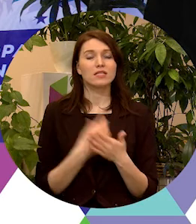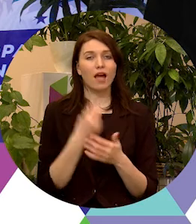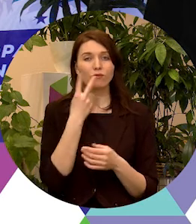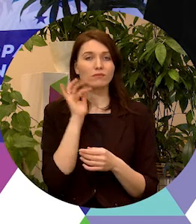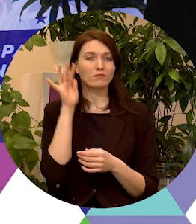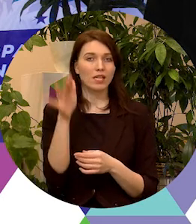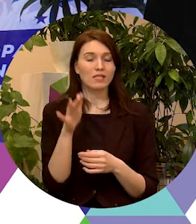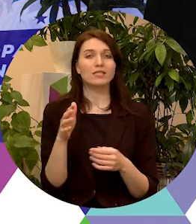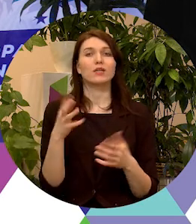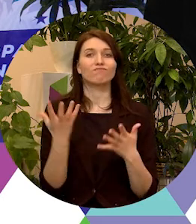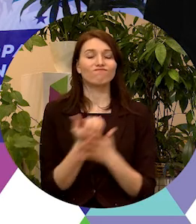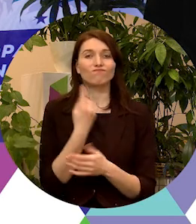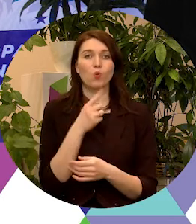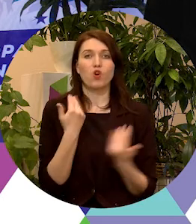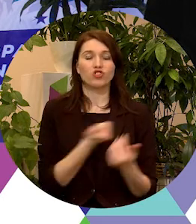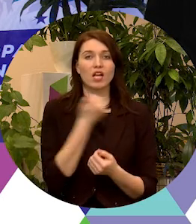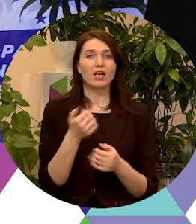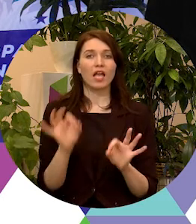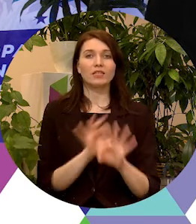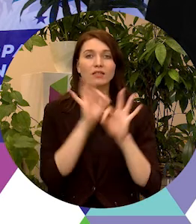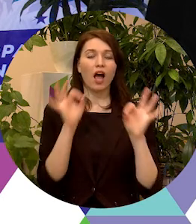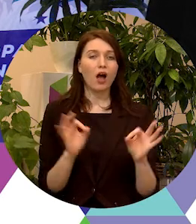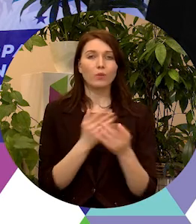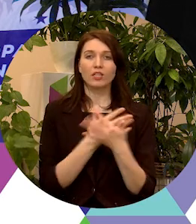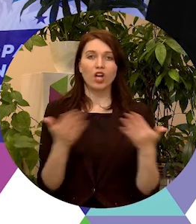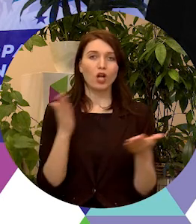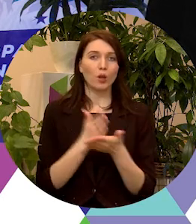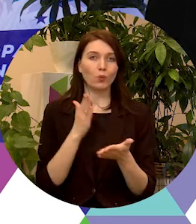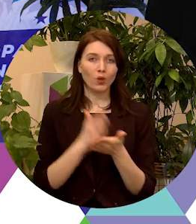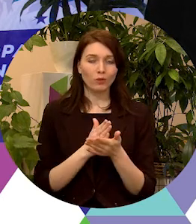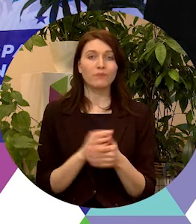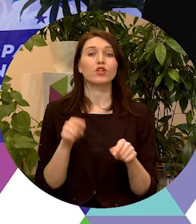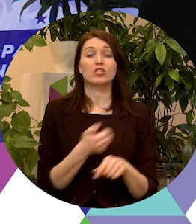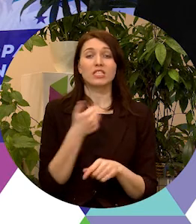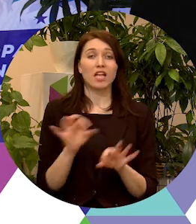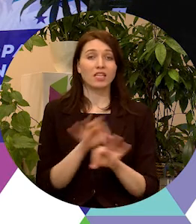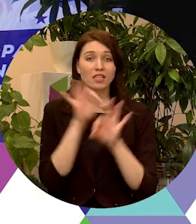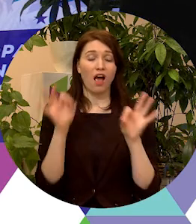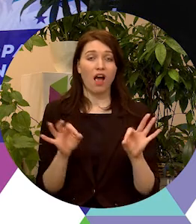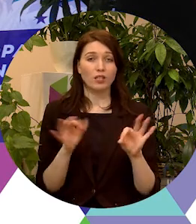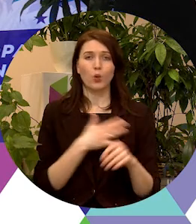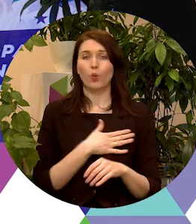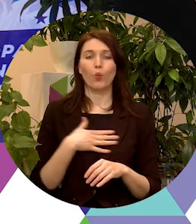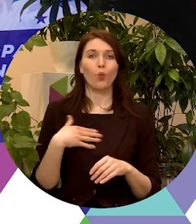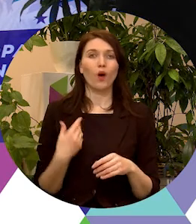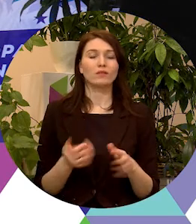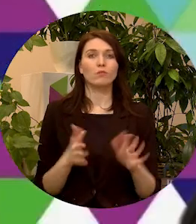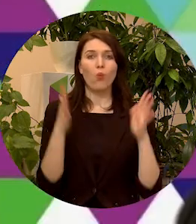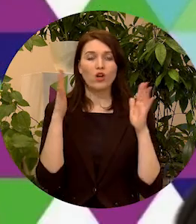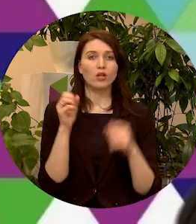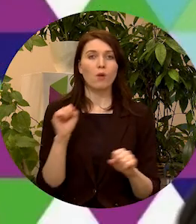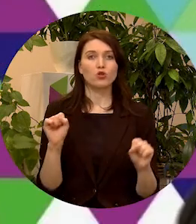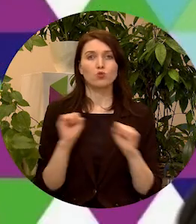no šī gada aizsākuma dažādiem notikumiem. Šis gads ir aizsācies ar ļoti spožiem sporta